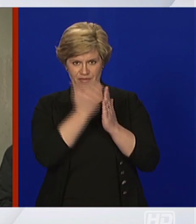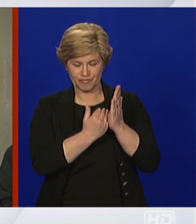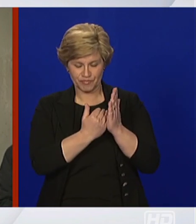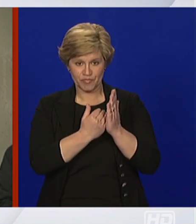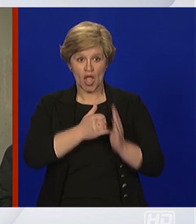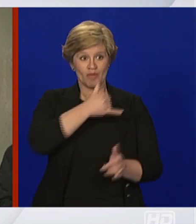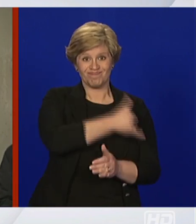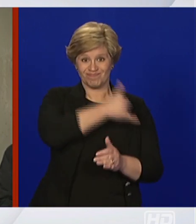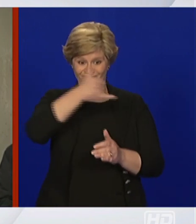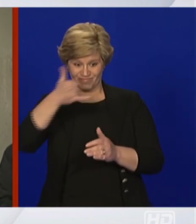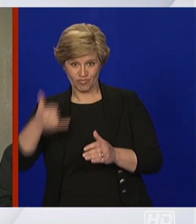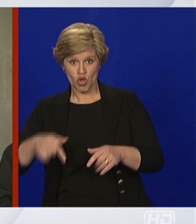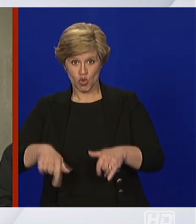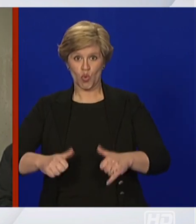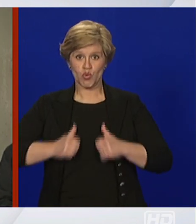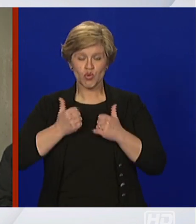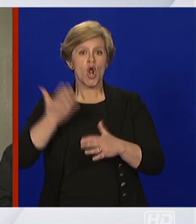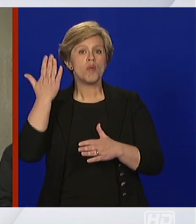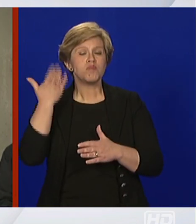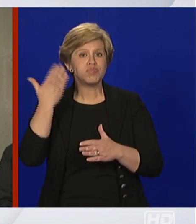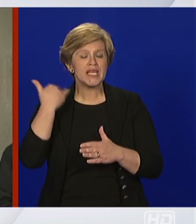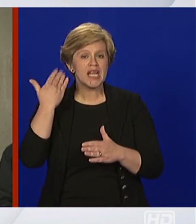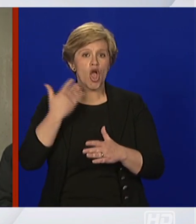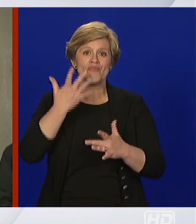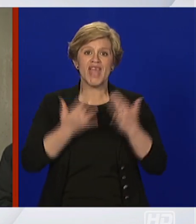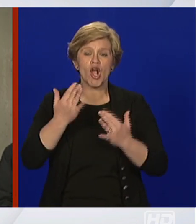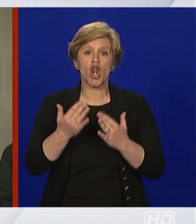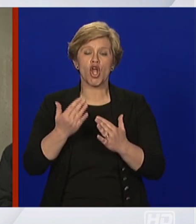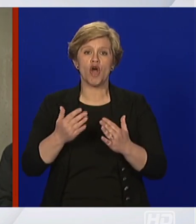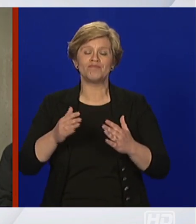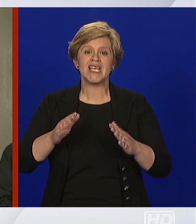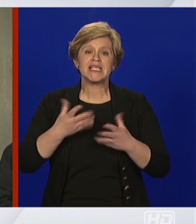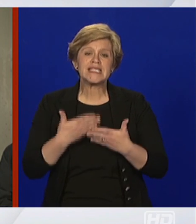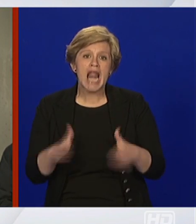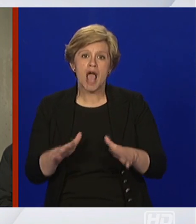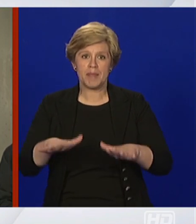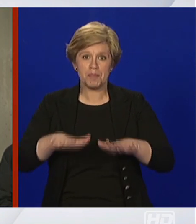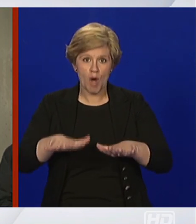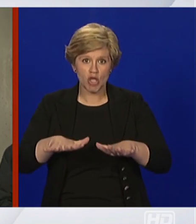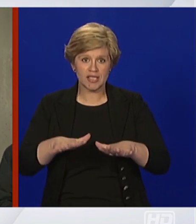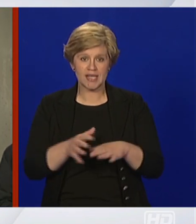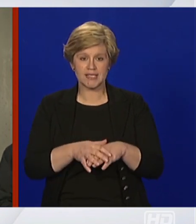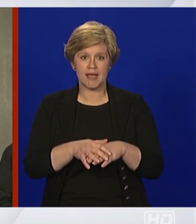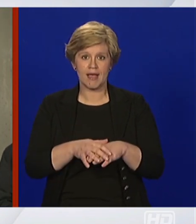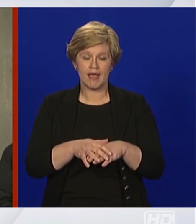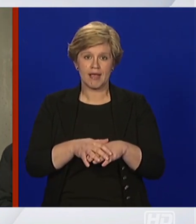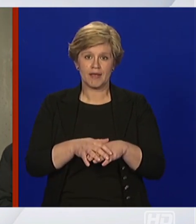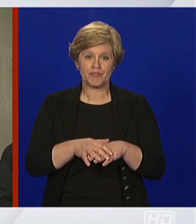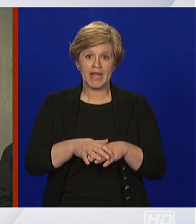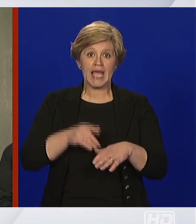manjih potresa, kao što to i biva. Nakon velikih potresa, nekih sedam je bilo